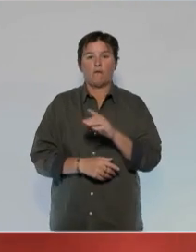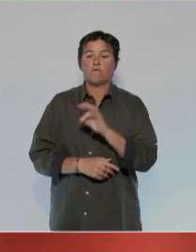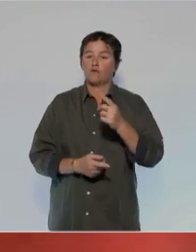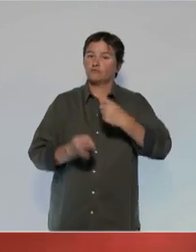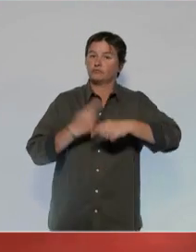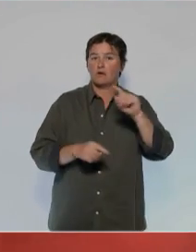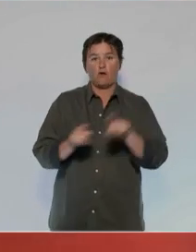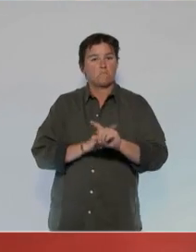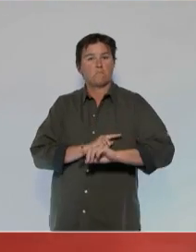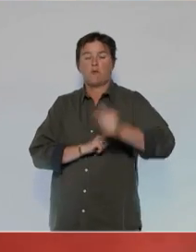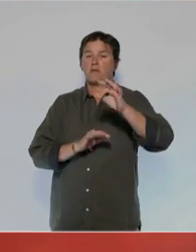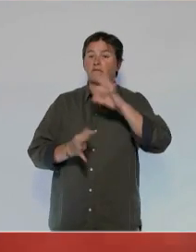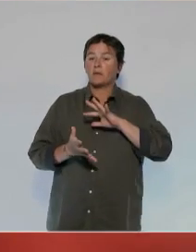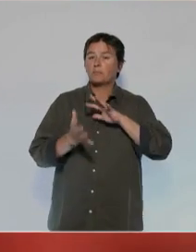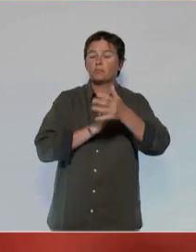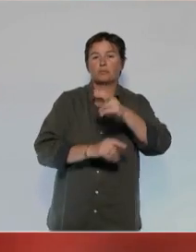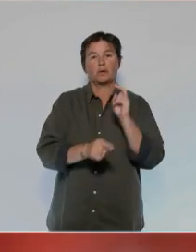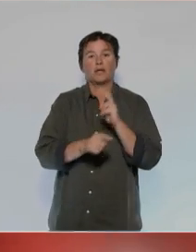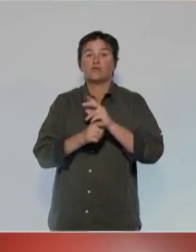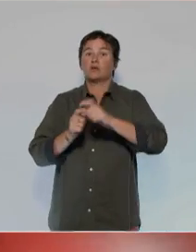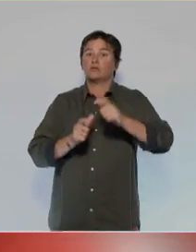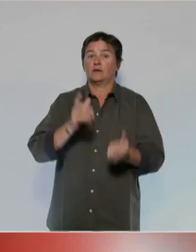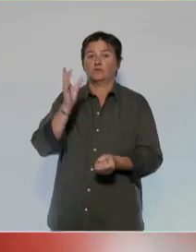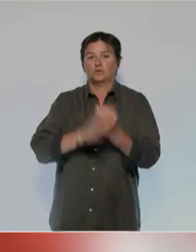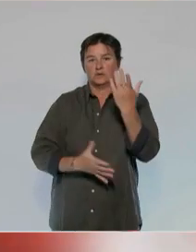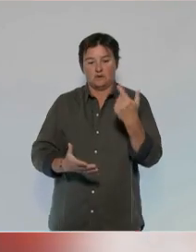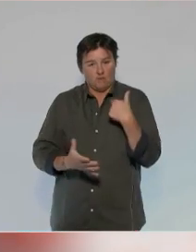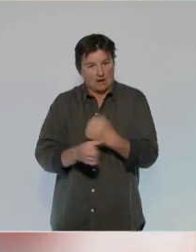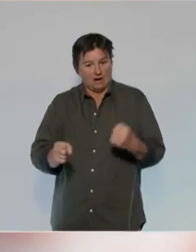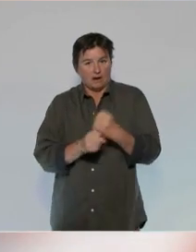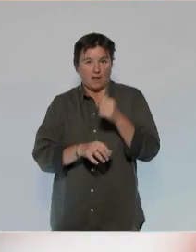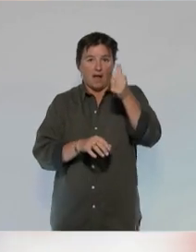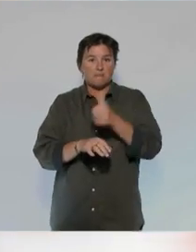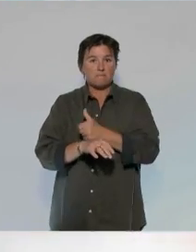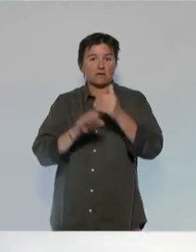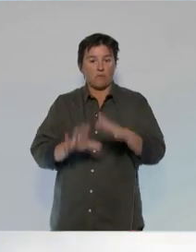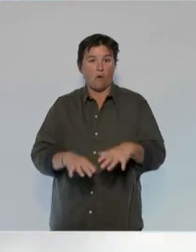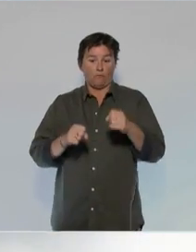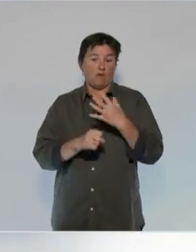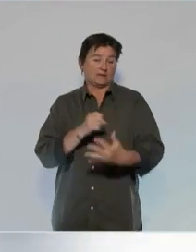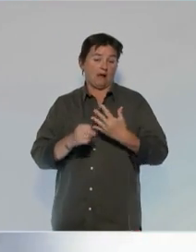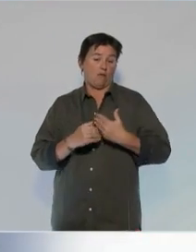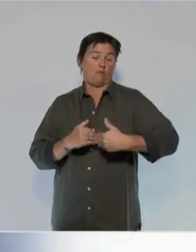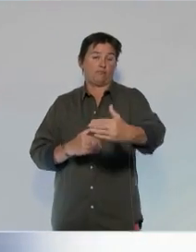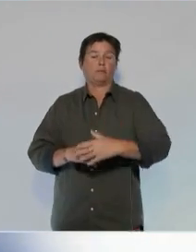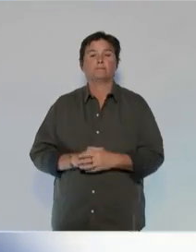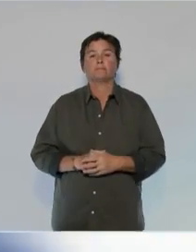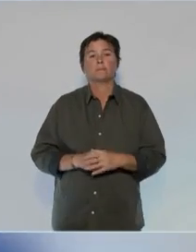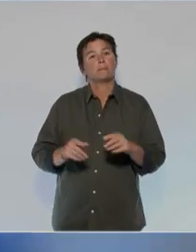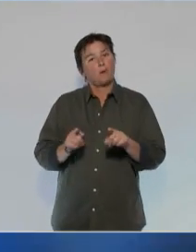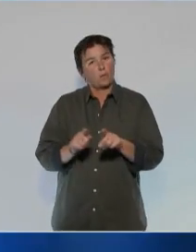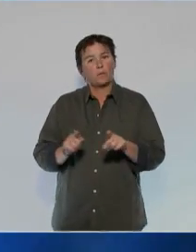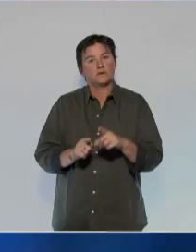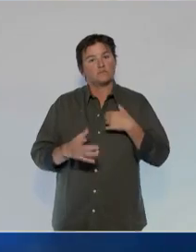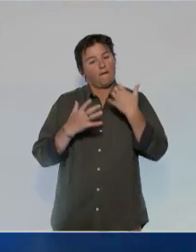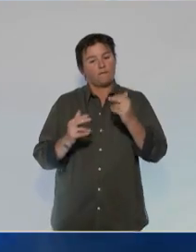pionnière de la transition écologique et des industries de demain. Ainsi, je créerai 1 million d'emplois sur mon quinquennat. Enfin,